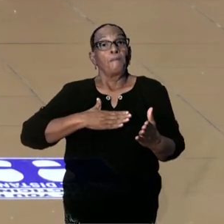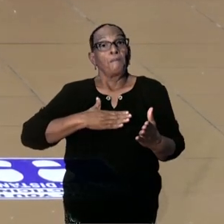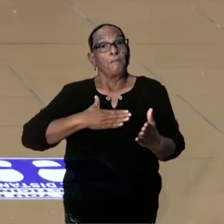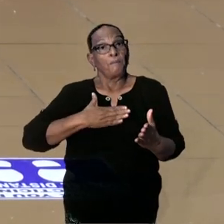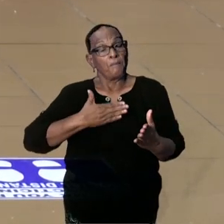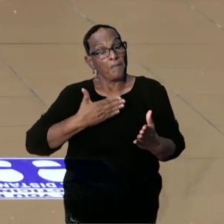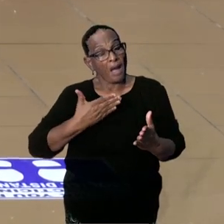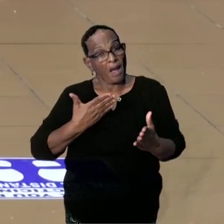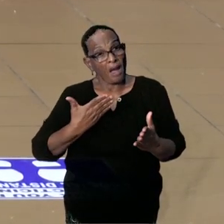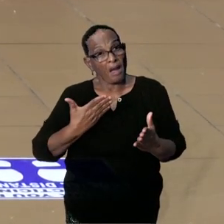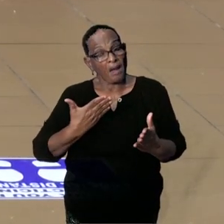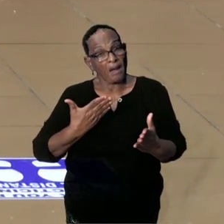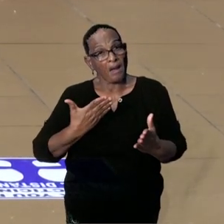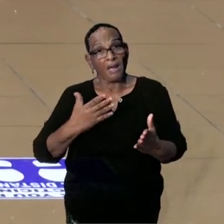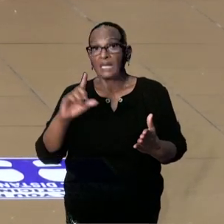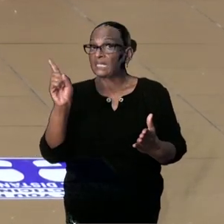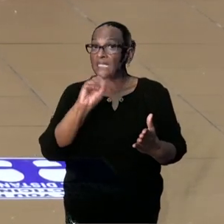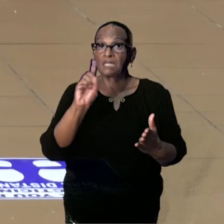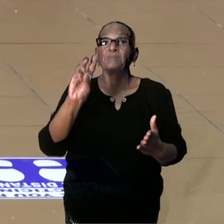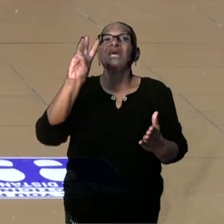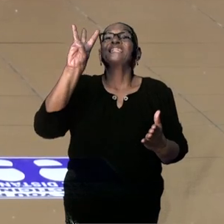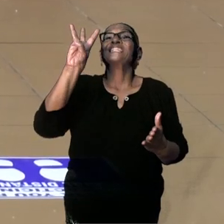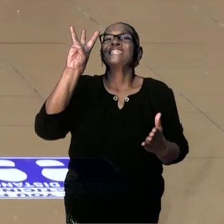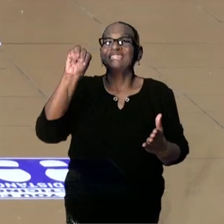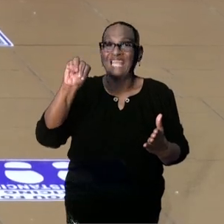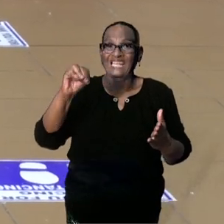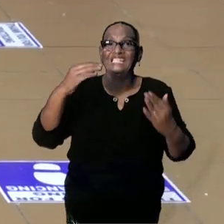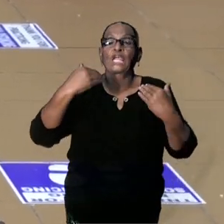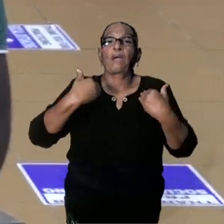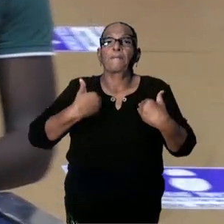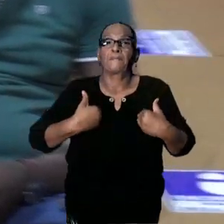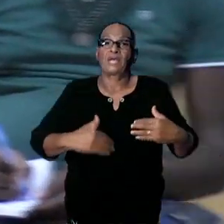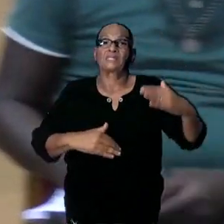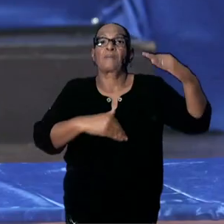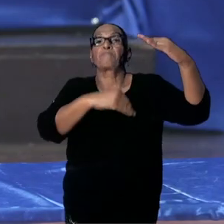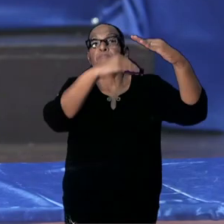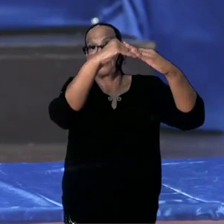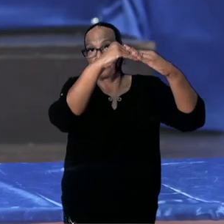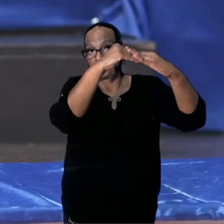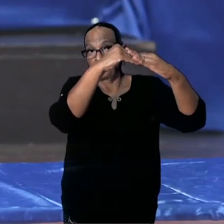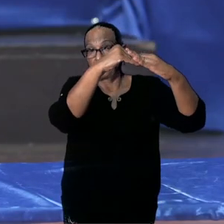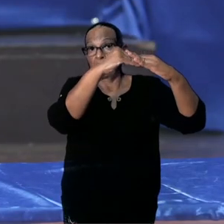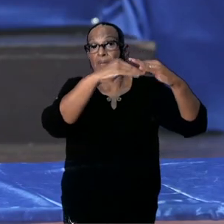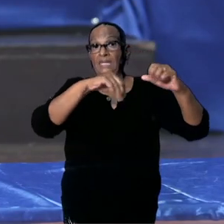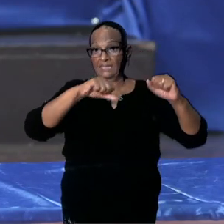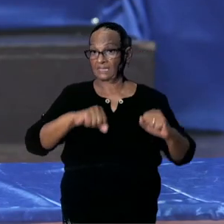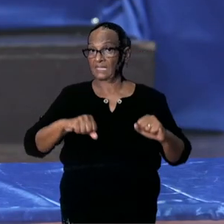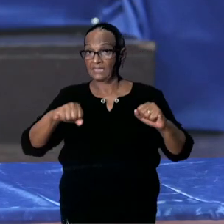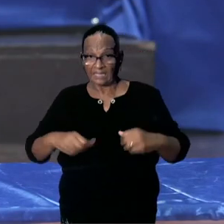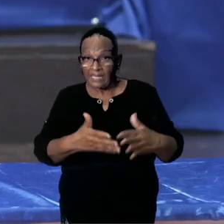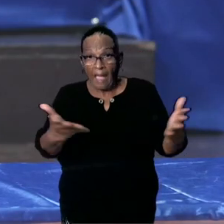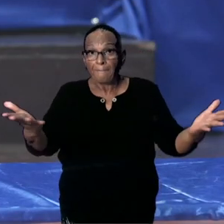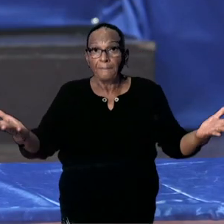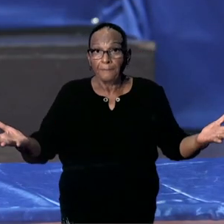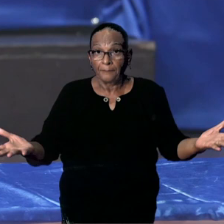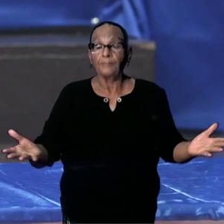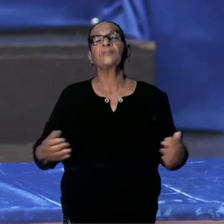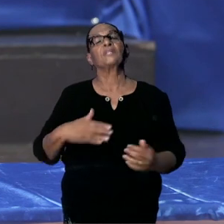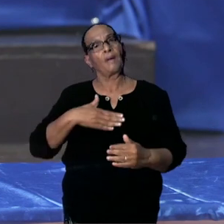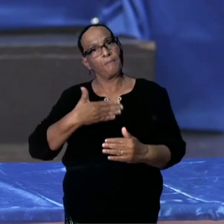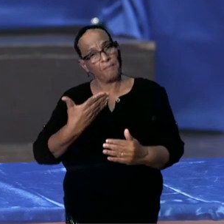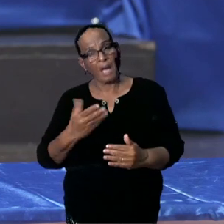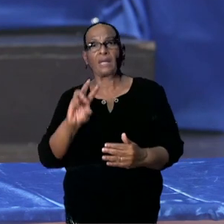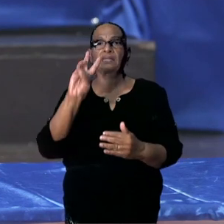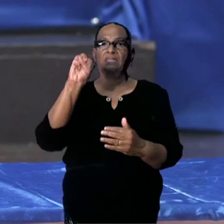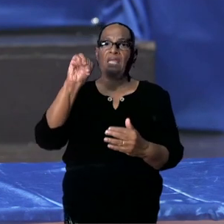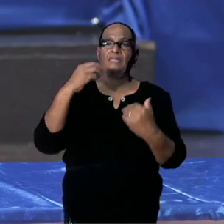er voor zover niet meer dan 30 personen tegelijkertijd ter plaatse aanwezig zijn met inachtneming van